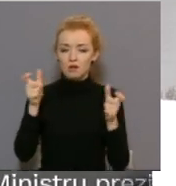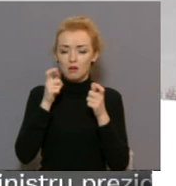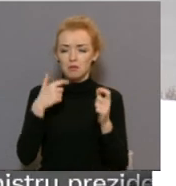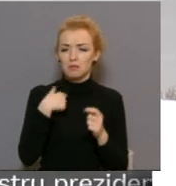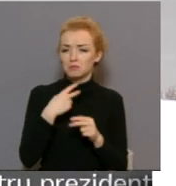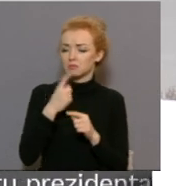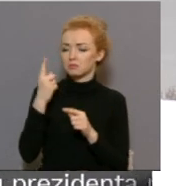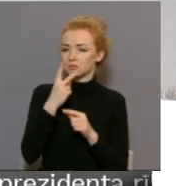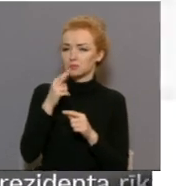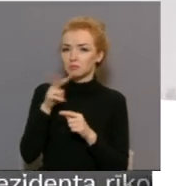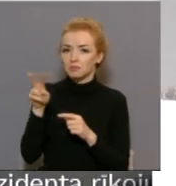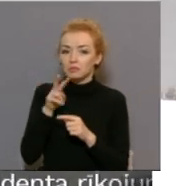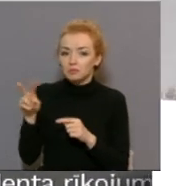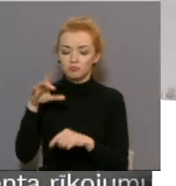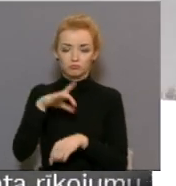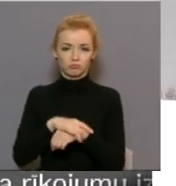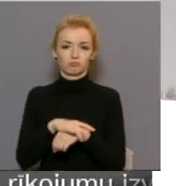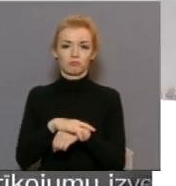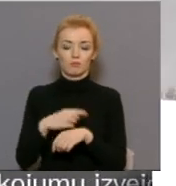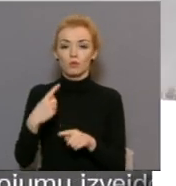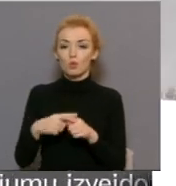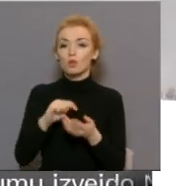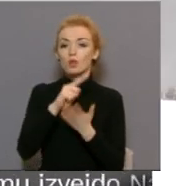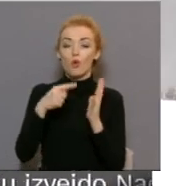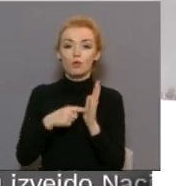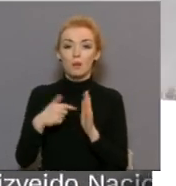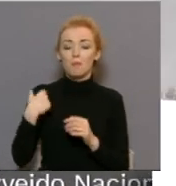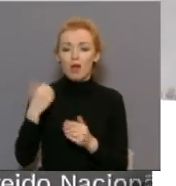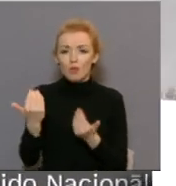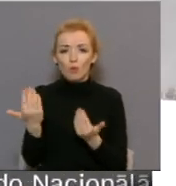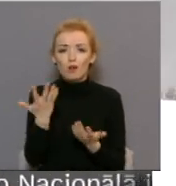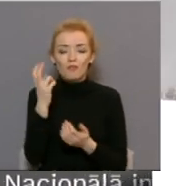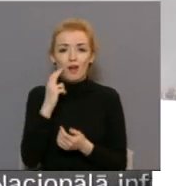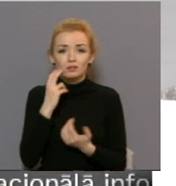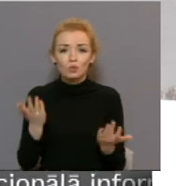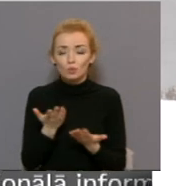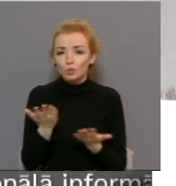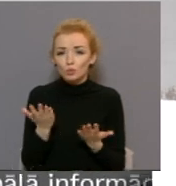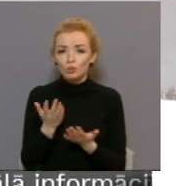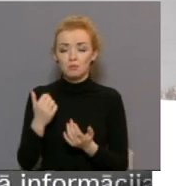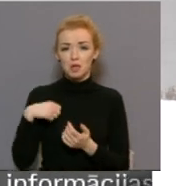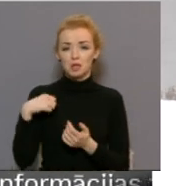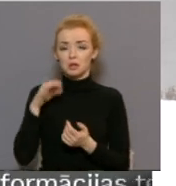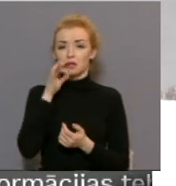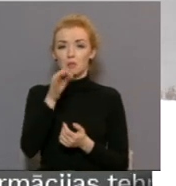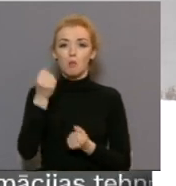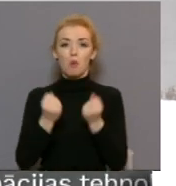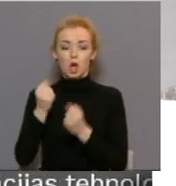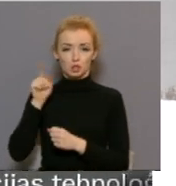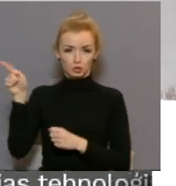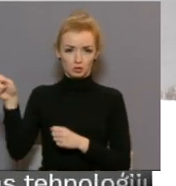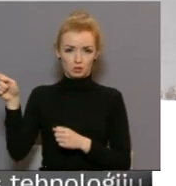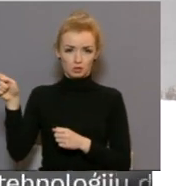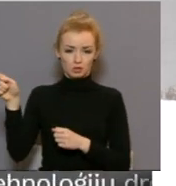atskatīties vairākas reizes. Jautājot meitenītai, kur ir tavi vecāki, viņi man atbildēja mašīnā.